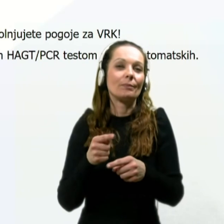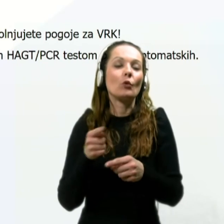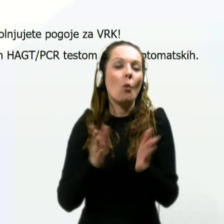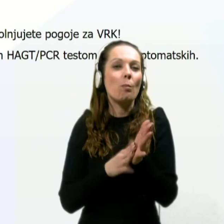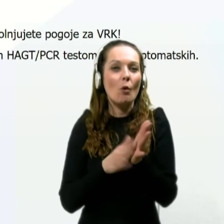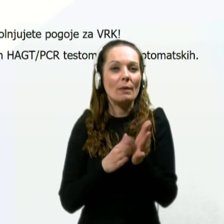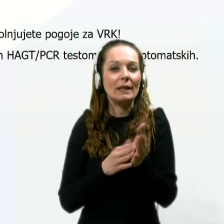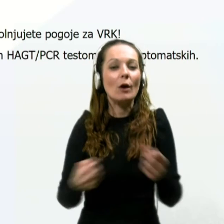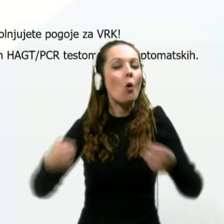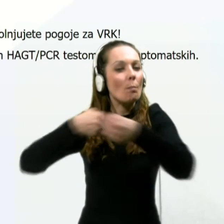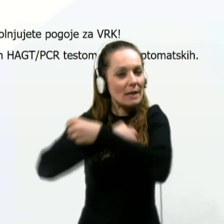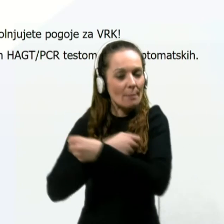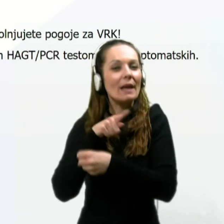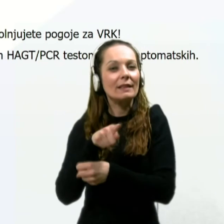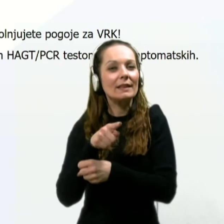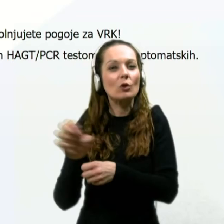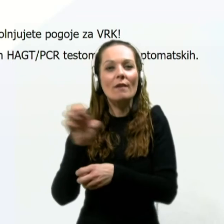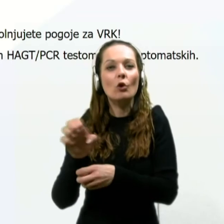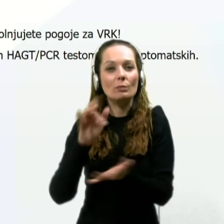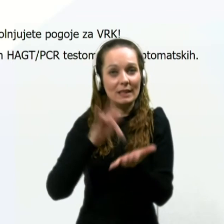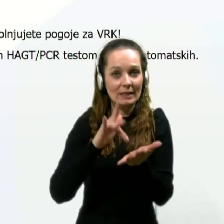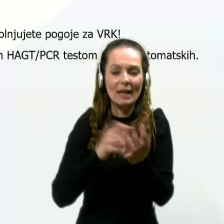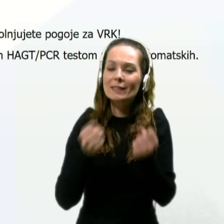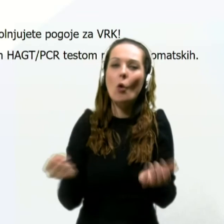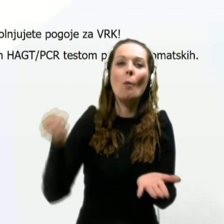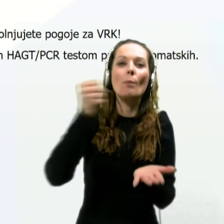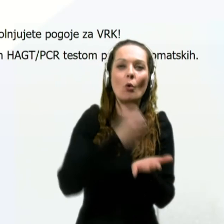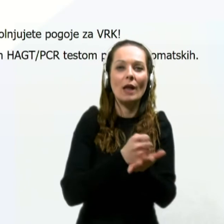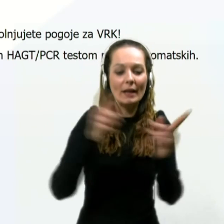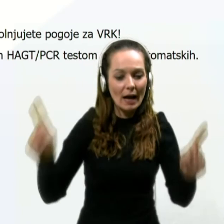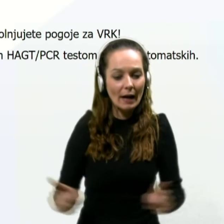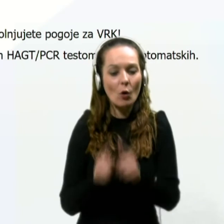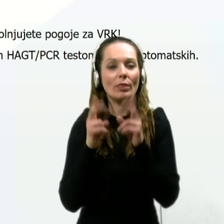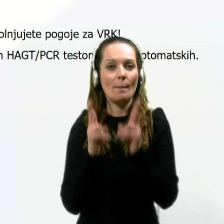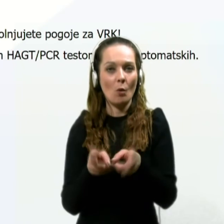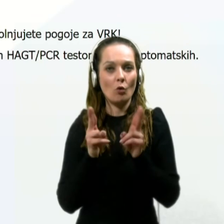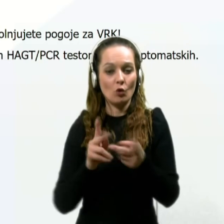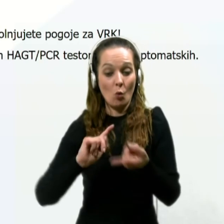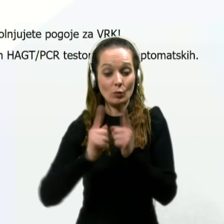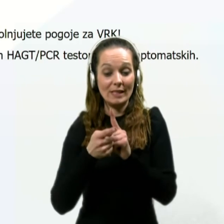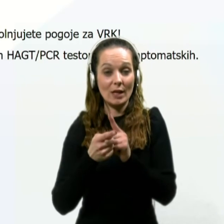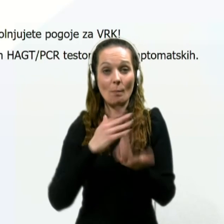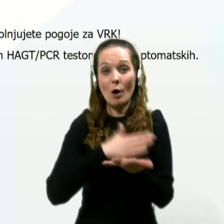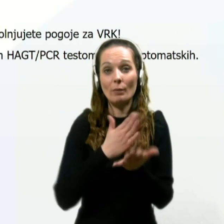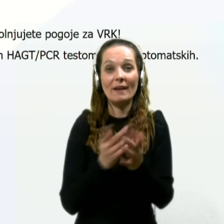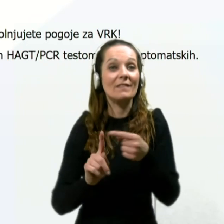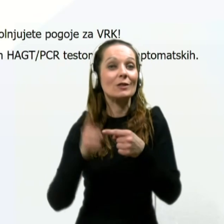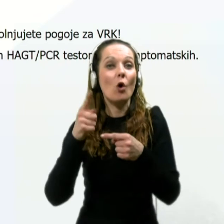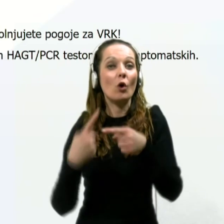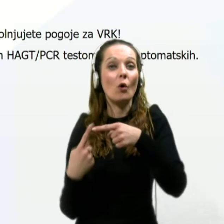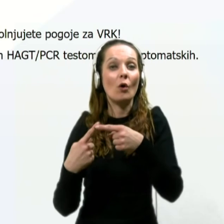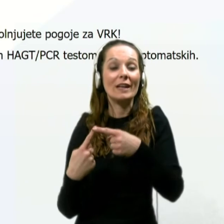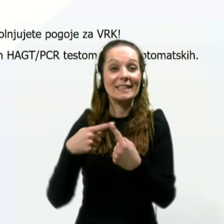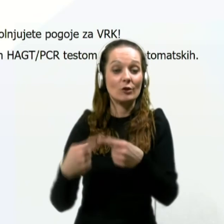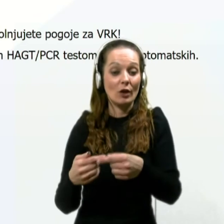je objemanje tisto, ki ga Evropski centar zelo povdarja kot možnost oziroma opredelitev visoko rizičnega